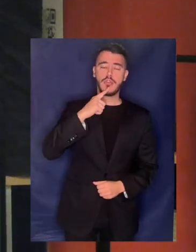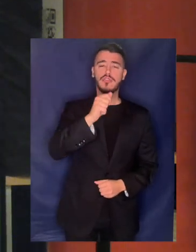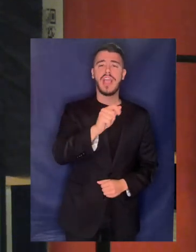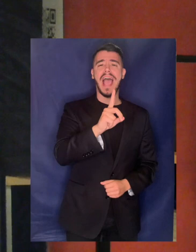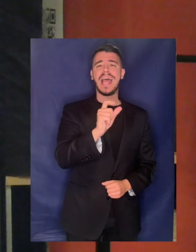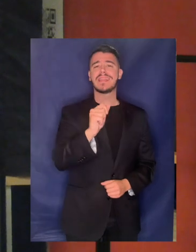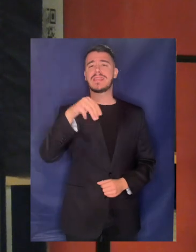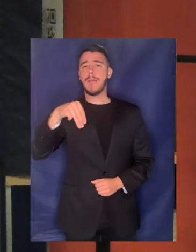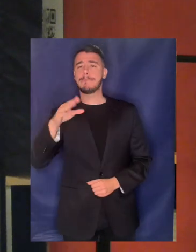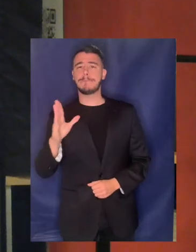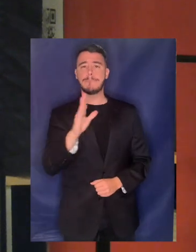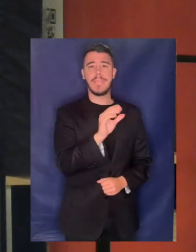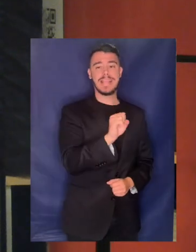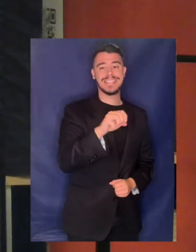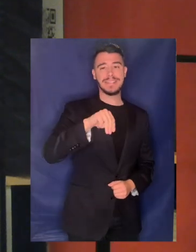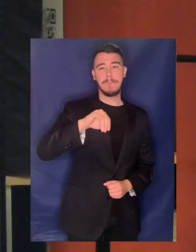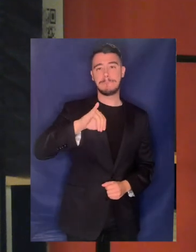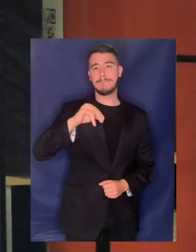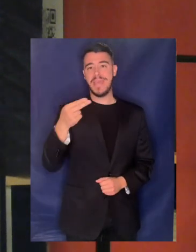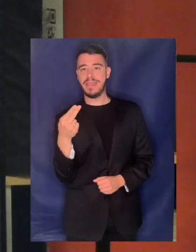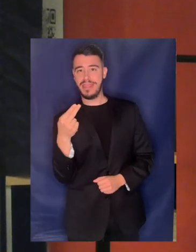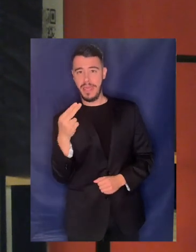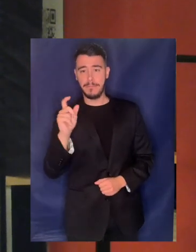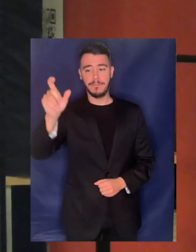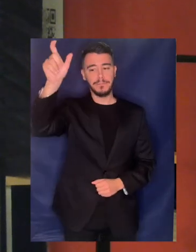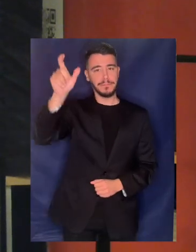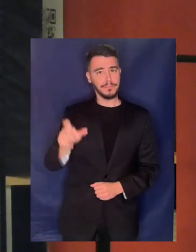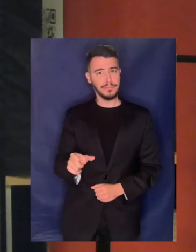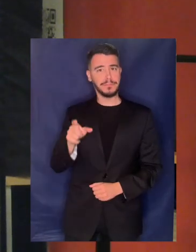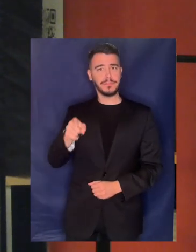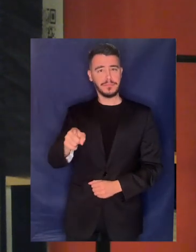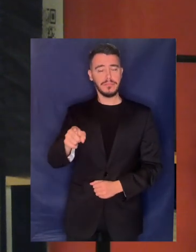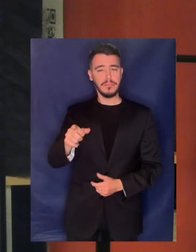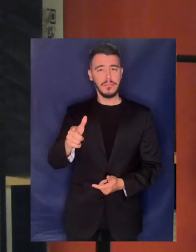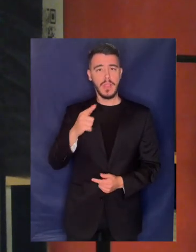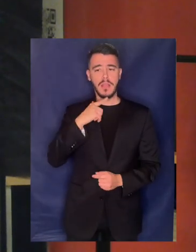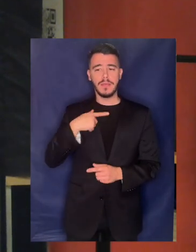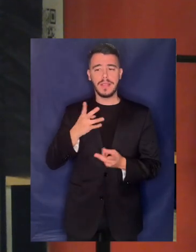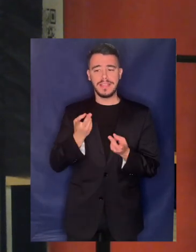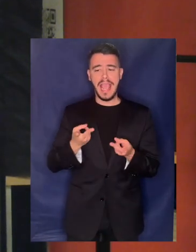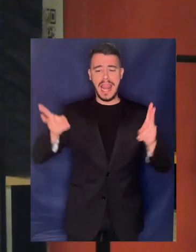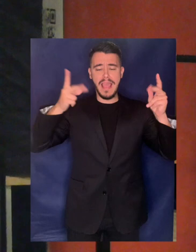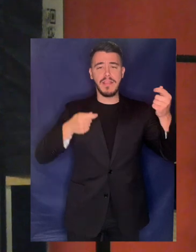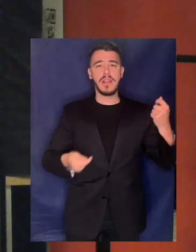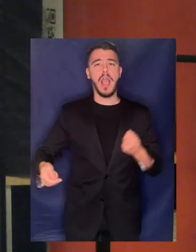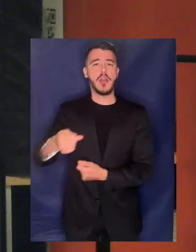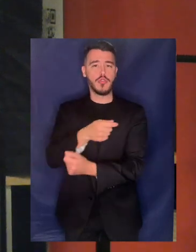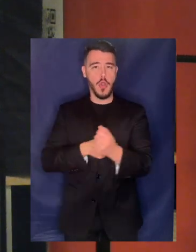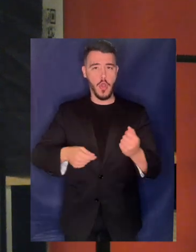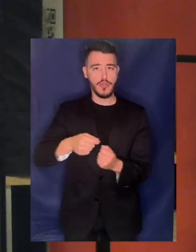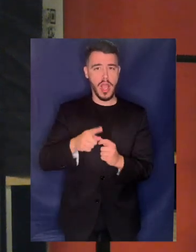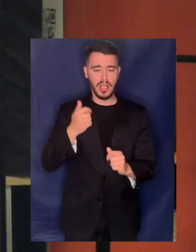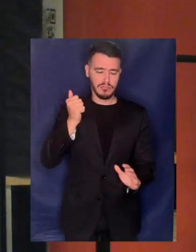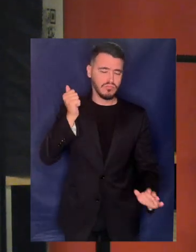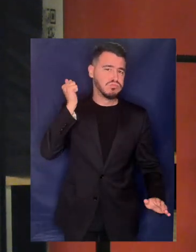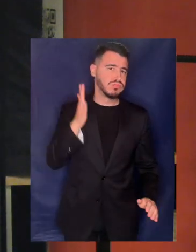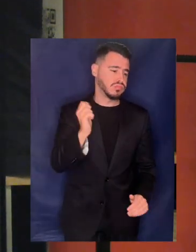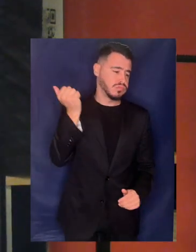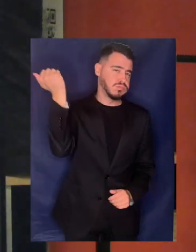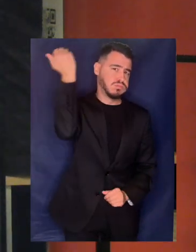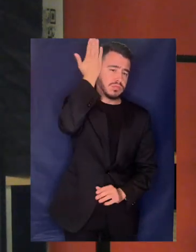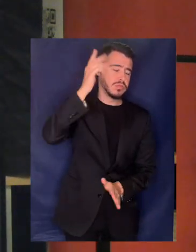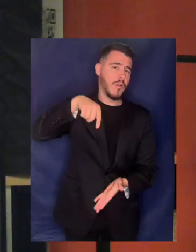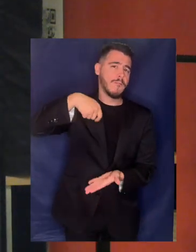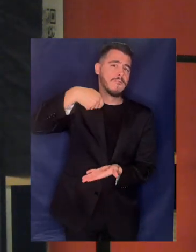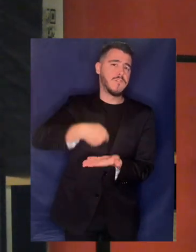εξαιρέσει από το ανταγωνιστικό πλεονέκτημα της ελεύθερης αγοράς κυρίως λέει λόγω του αυξημένου κόστους παγίων που έχει το